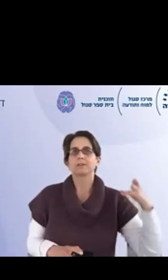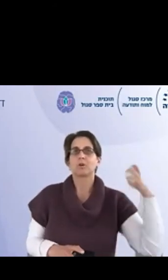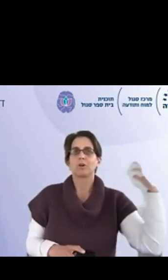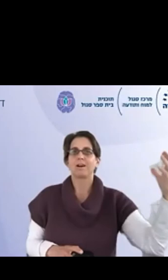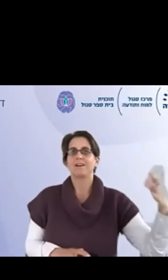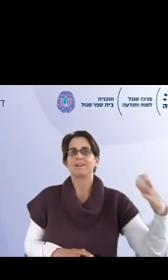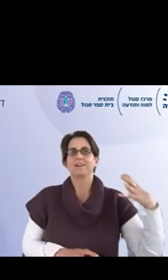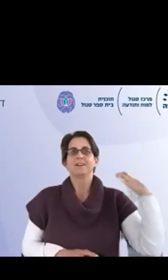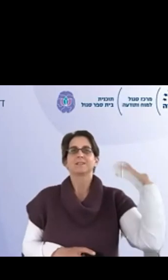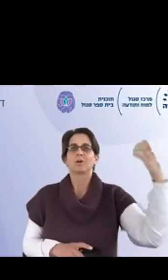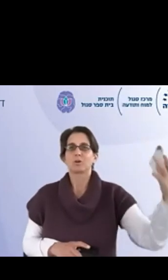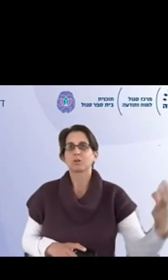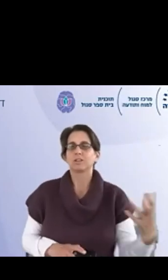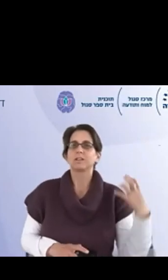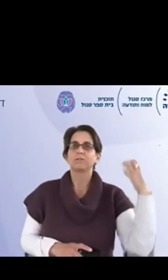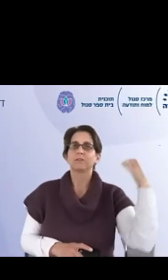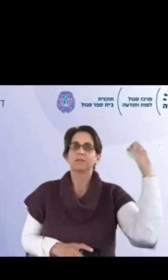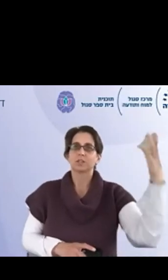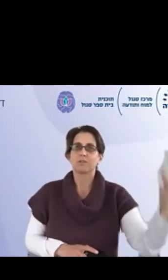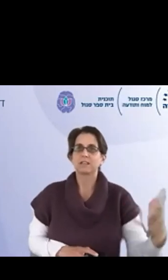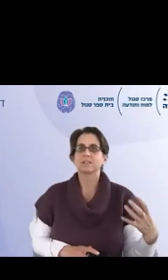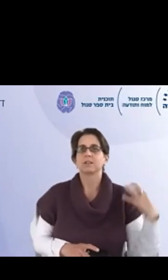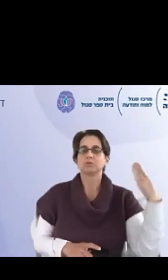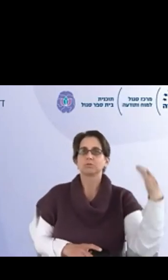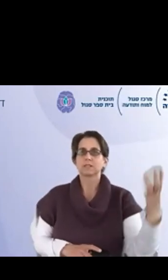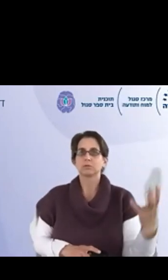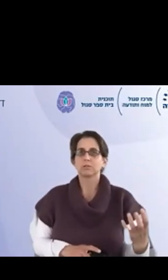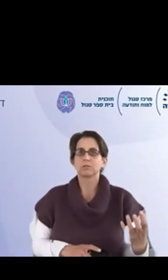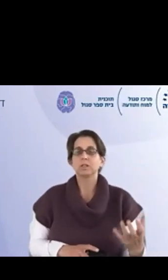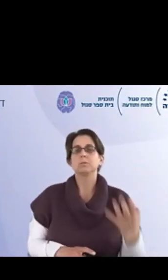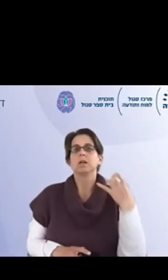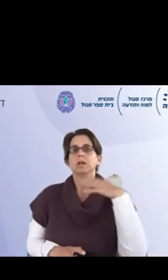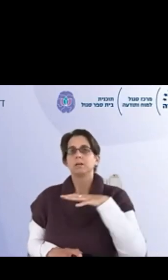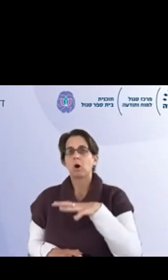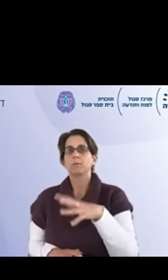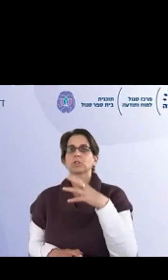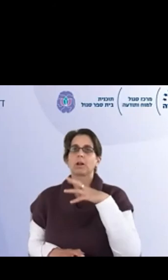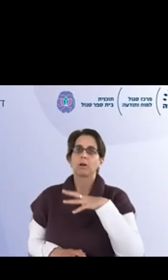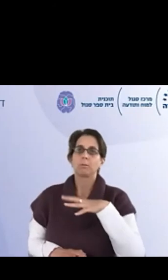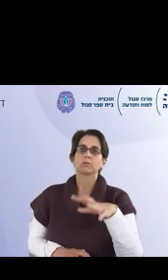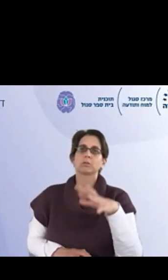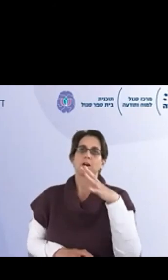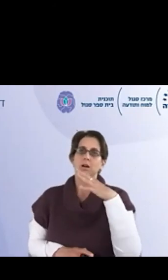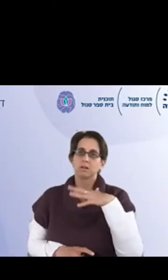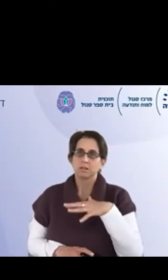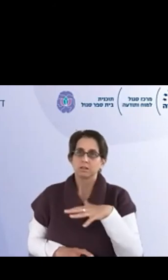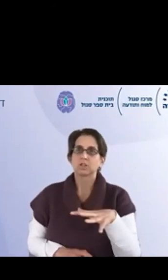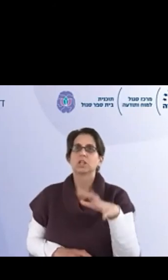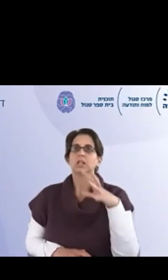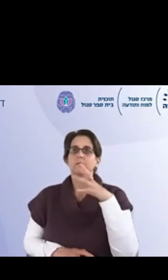לחבר את כל האזור הקוגנטיבי, והשאיפה להצטיינות וציונים גבוהים, עם העומק של העולמות